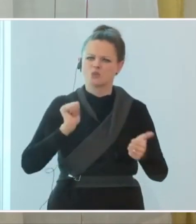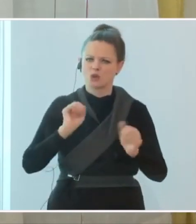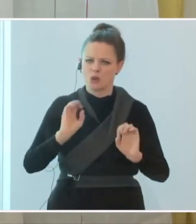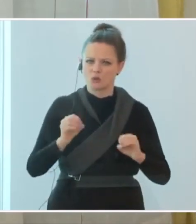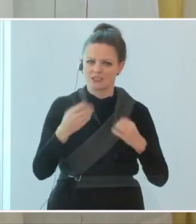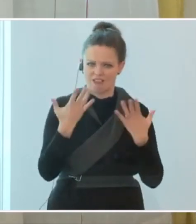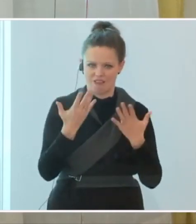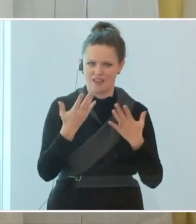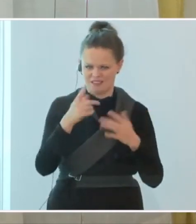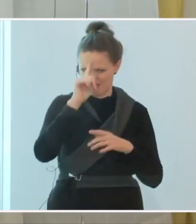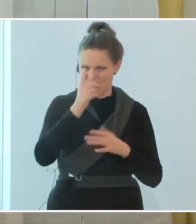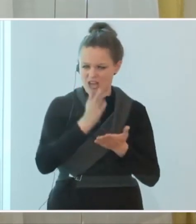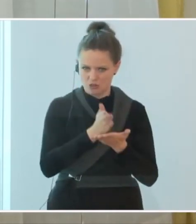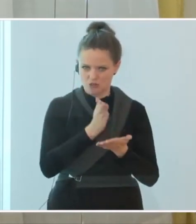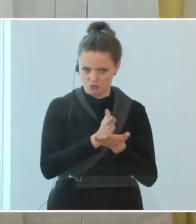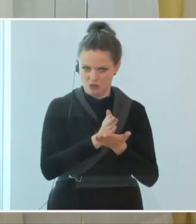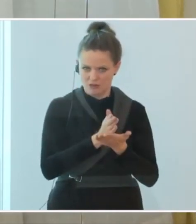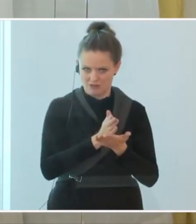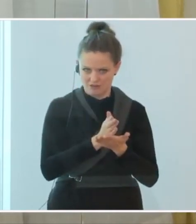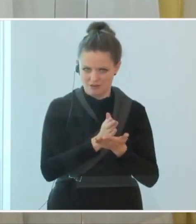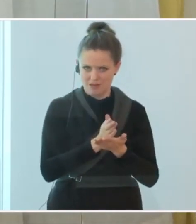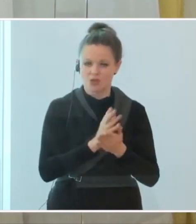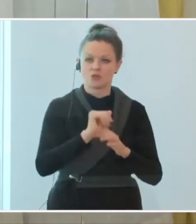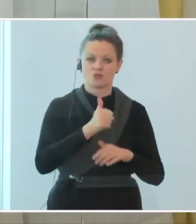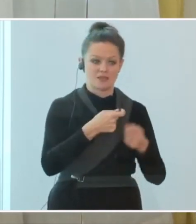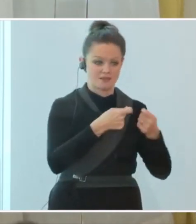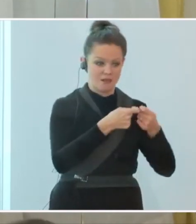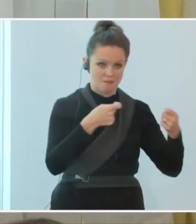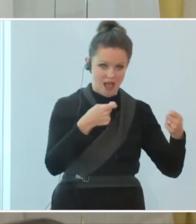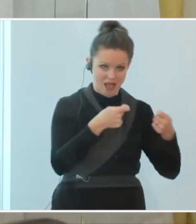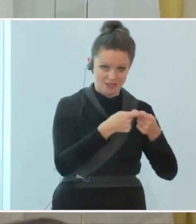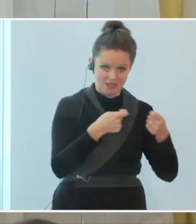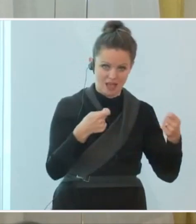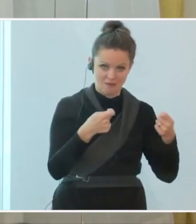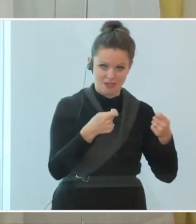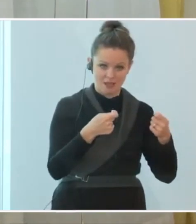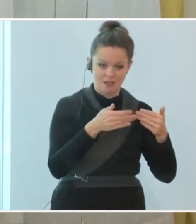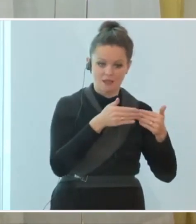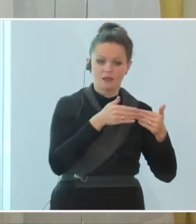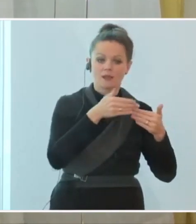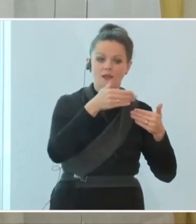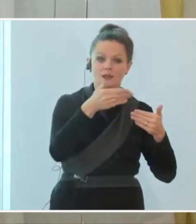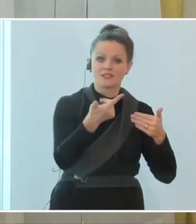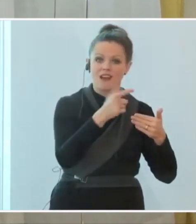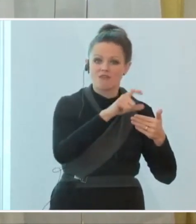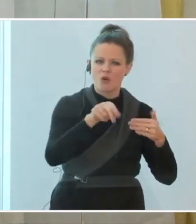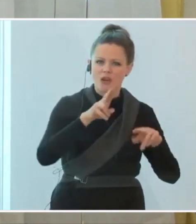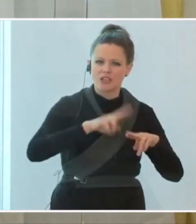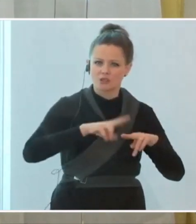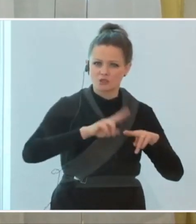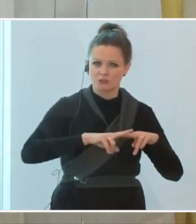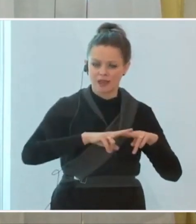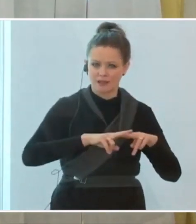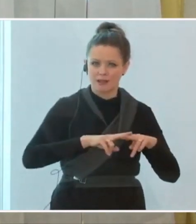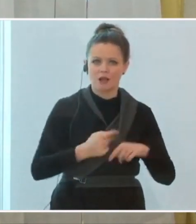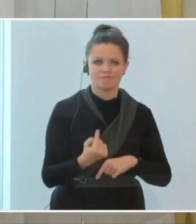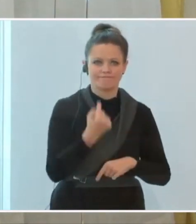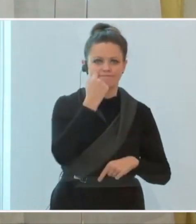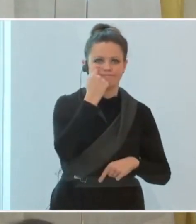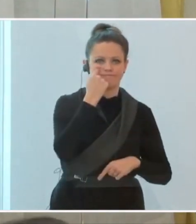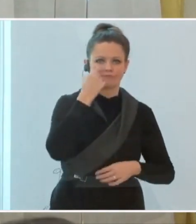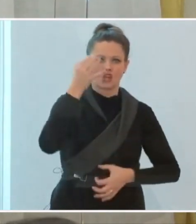kennen das mittlerweile. Ich habe zunächst einmal die Maßnahme, dann mit 10, 14 Tagen Verspätung, dass die